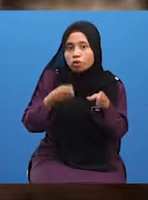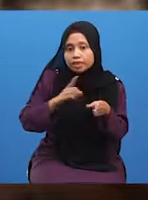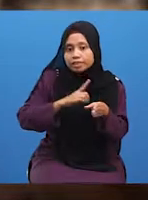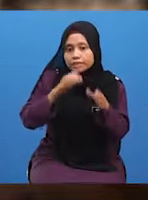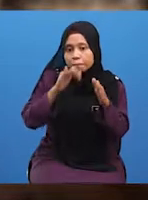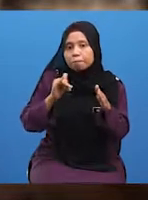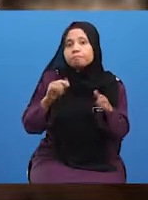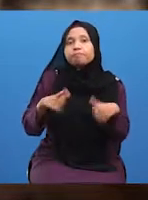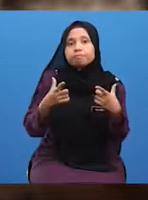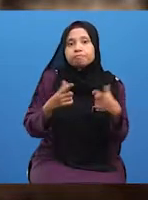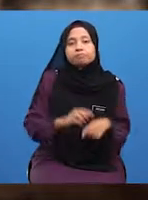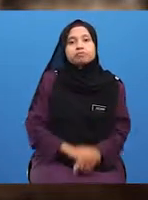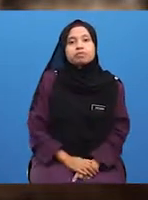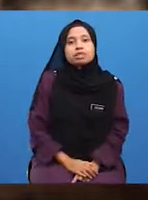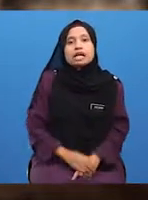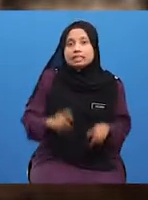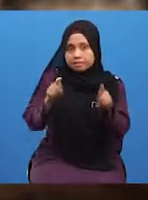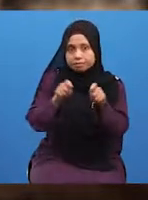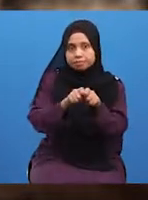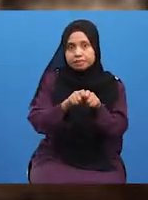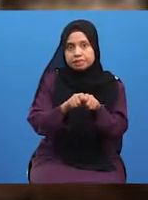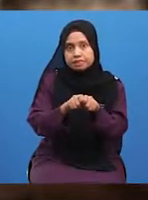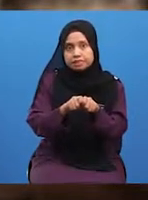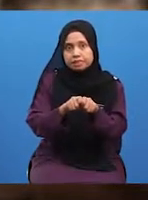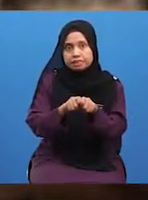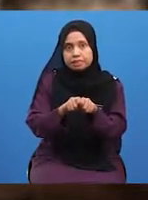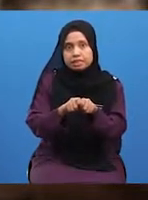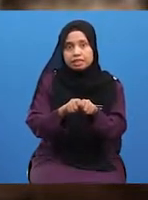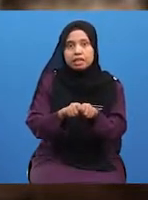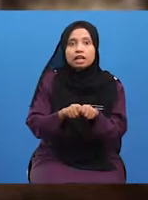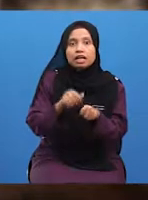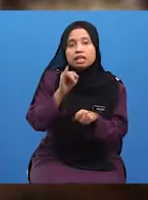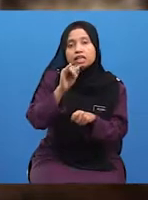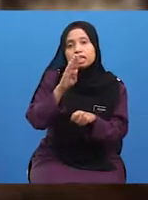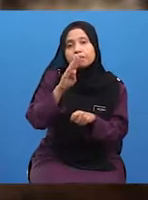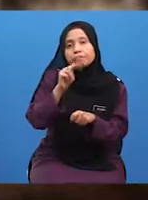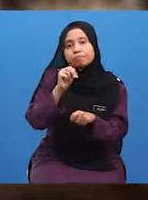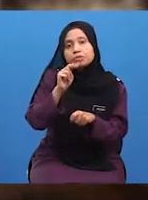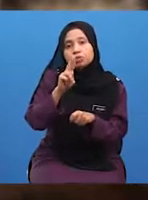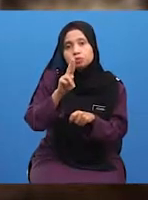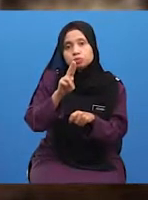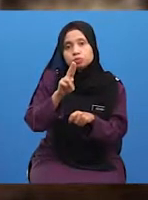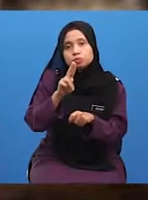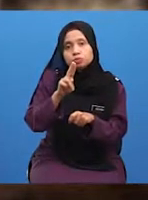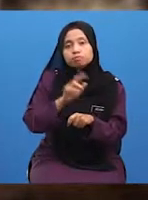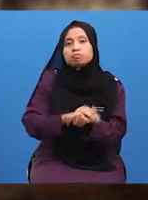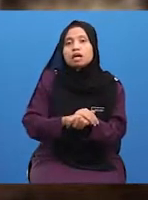yang lain seperti Ibnu Qura Dhabih dan